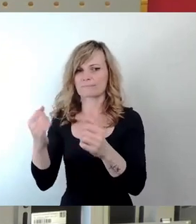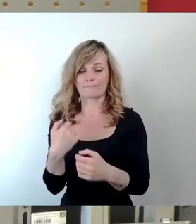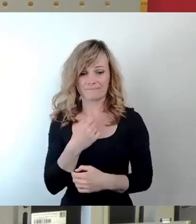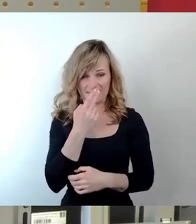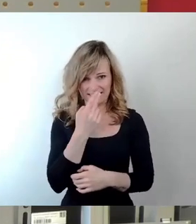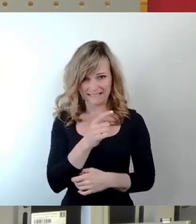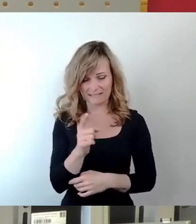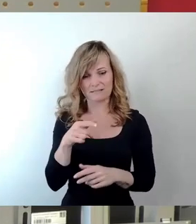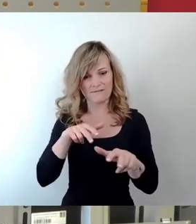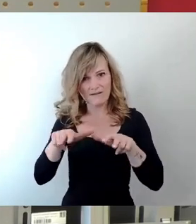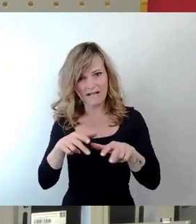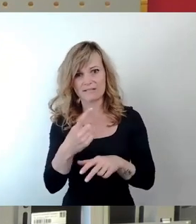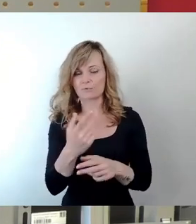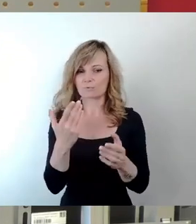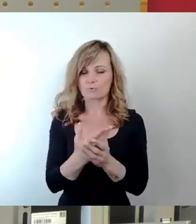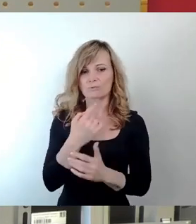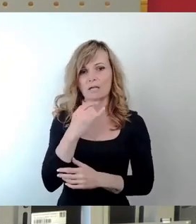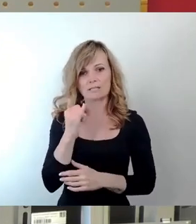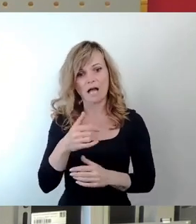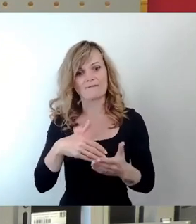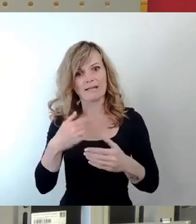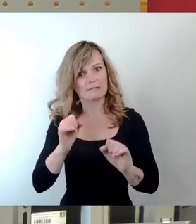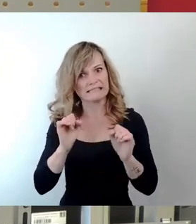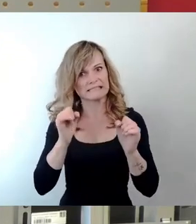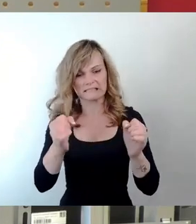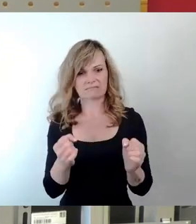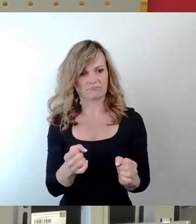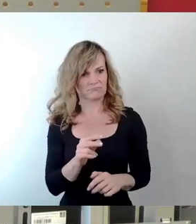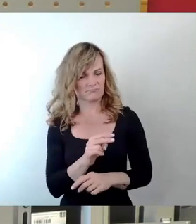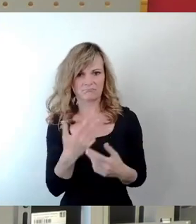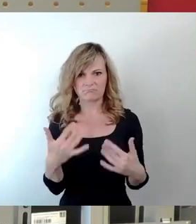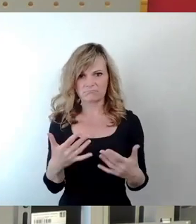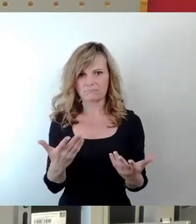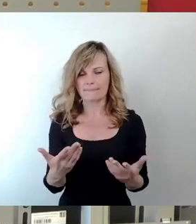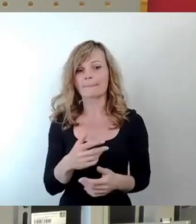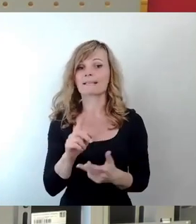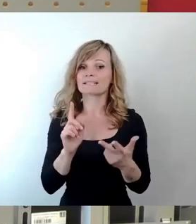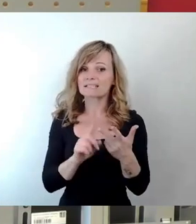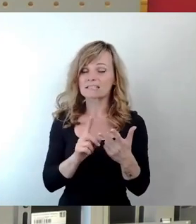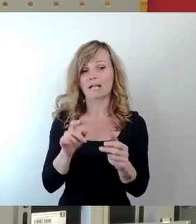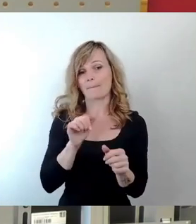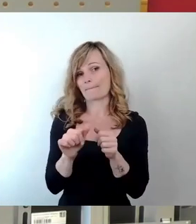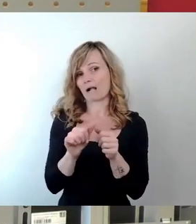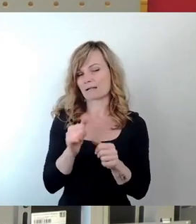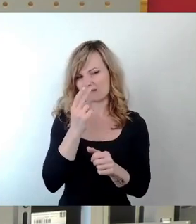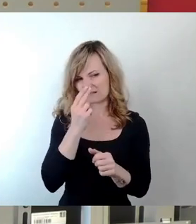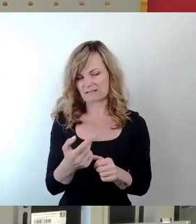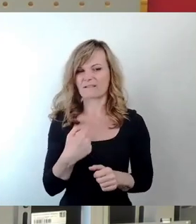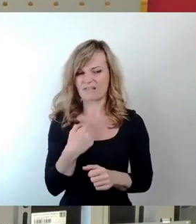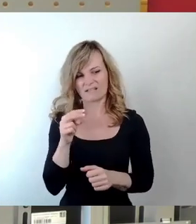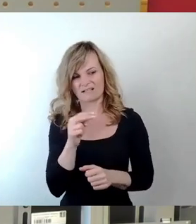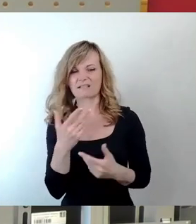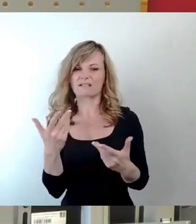entsprechende Initiativen auch gibt. Und dritter große Mangelstelle aus unserer Sicht, das Thema